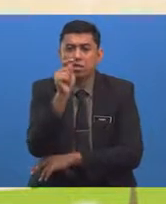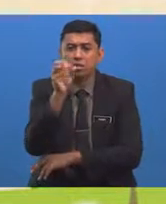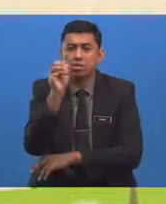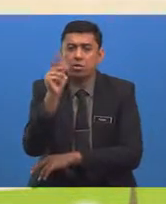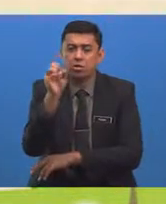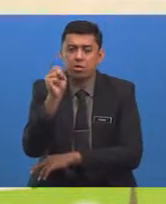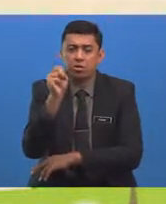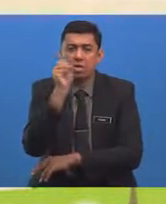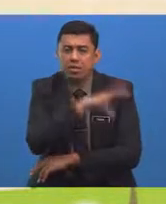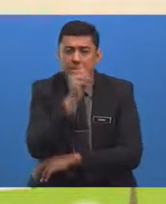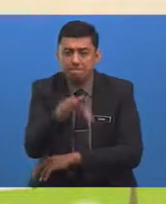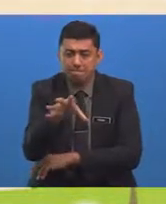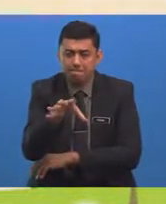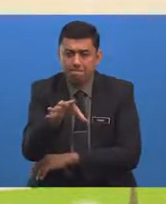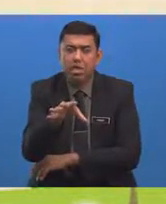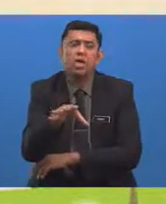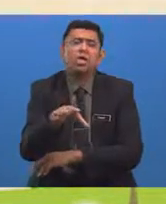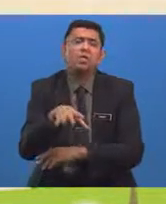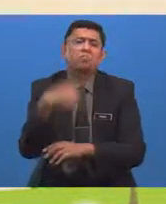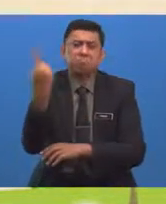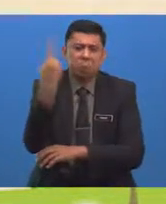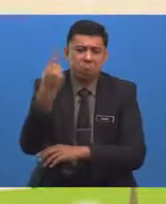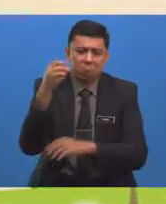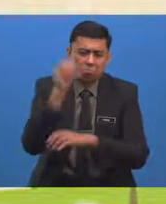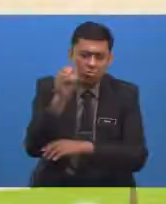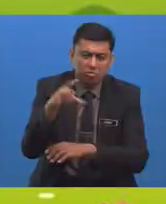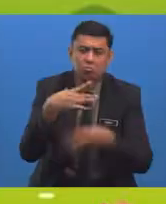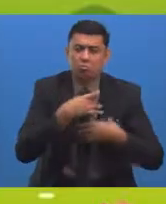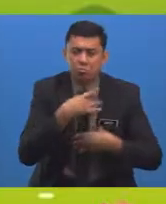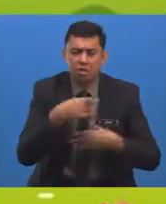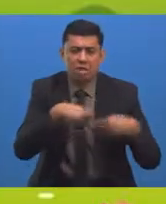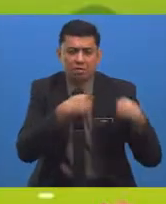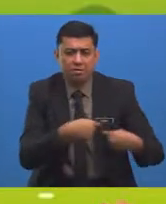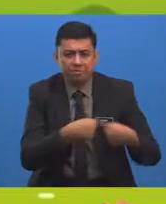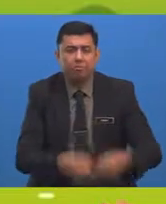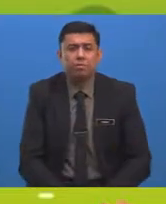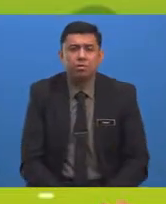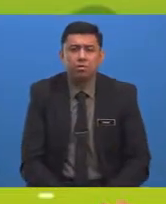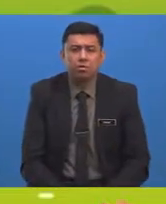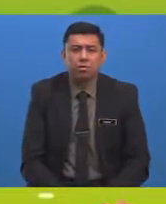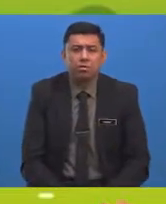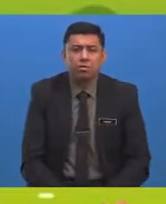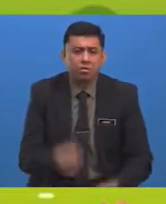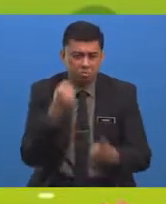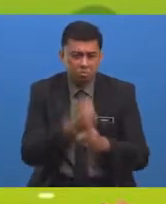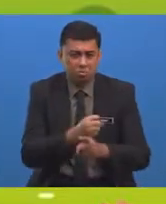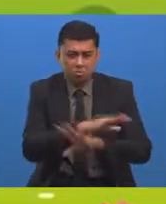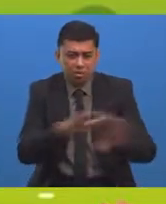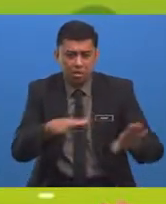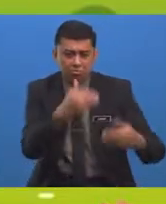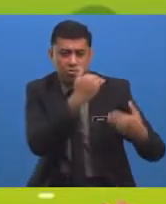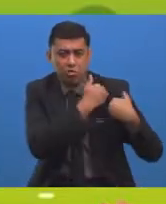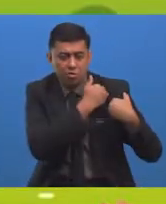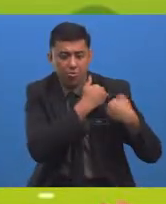Sampah Secara Berleluasa Bukankah mereka ini Sungguh Tidak bertanggungjawab